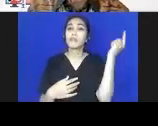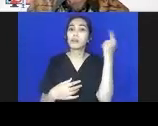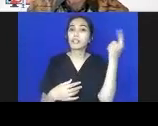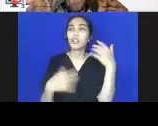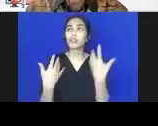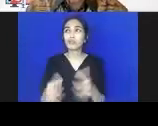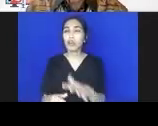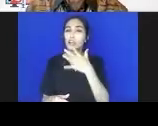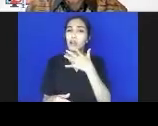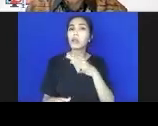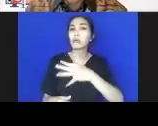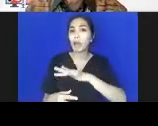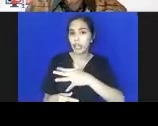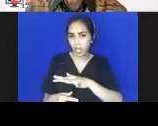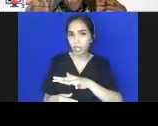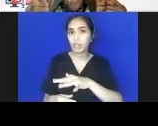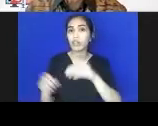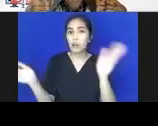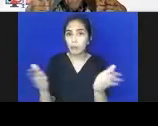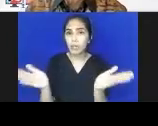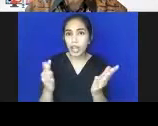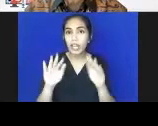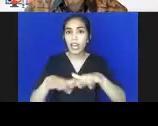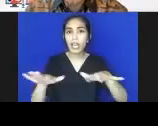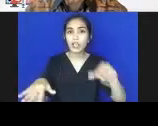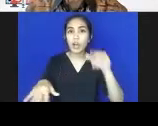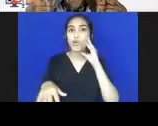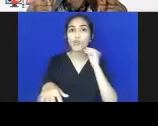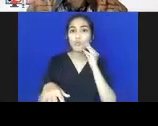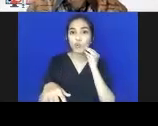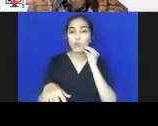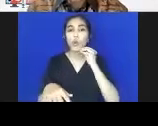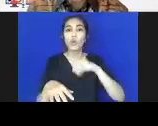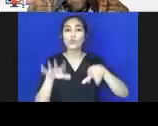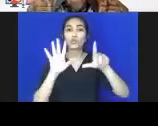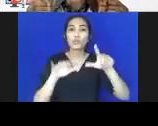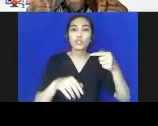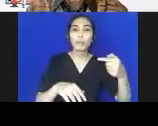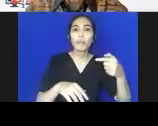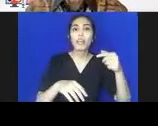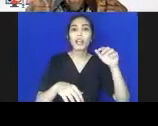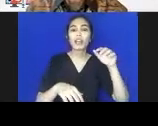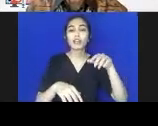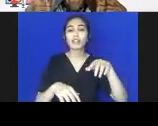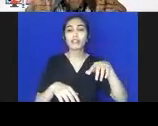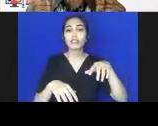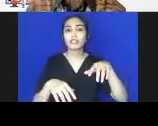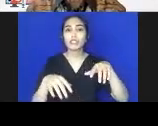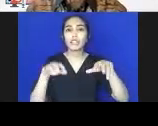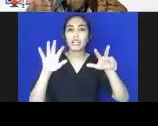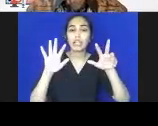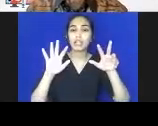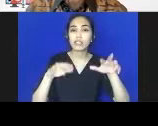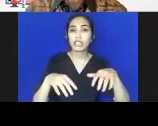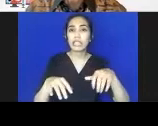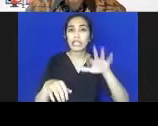5-6 tahun. Tapi anak usia 0-2 tahun itu sangat sedikit. ini sebetulnya taman posyandu itu